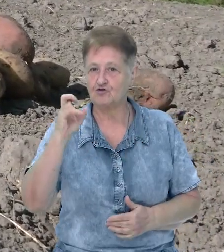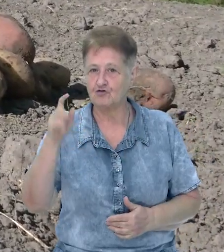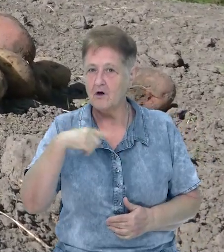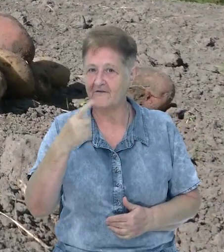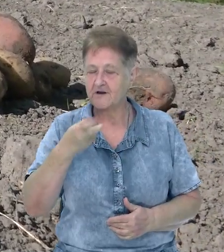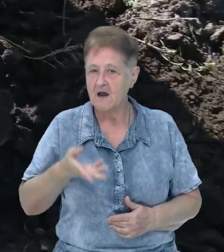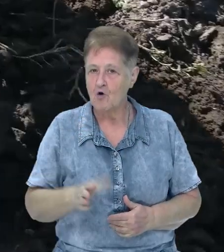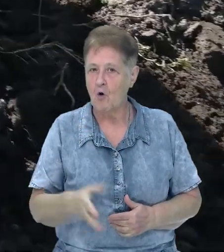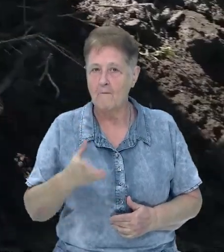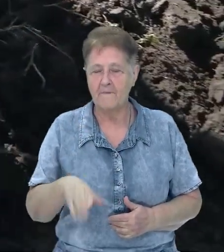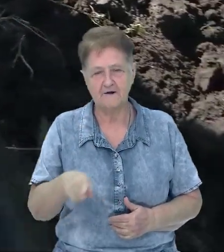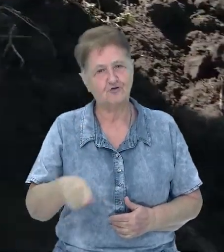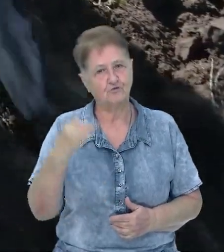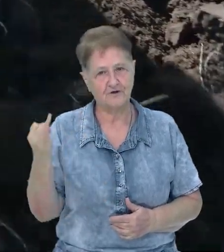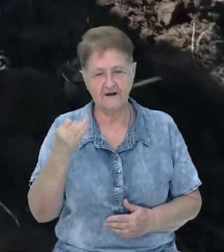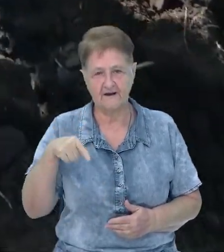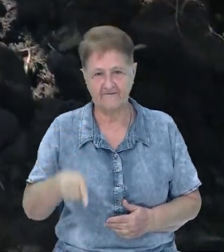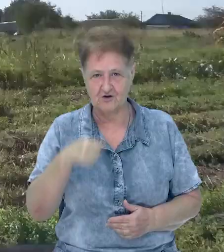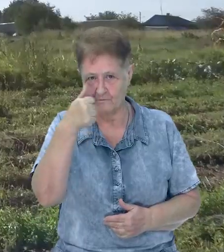копати бульбу цьогоріч йому цікаво.